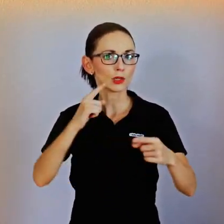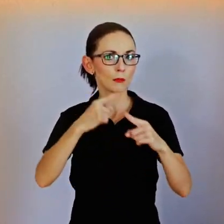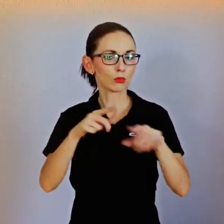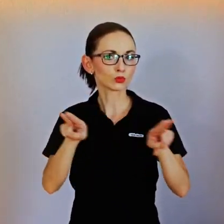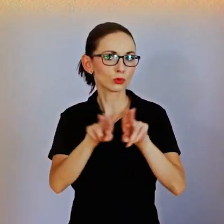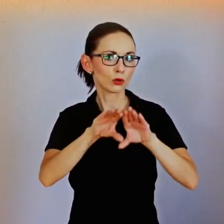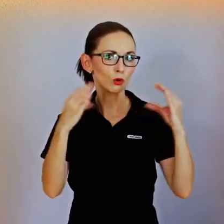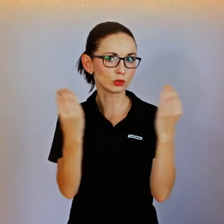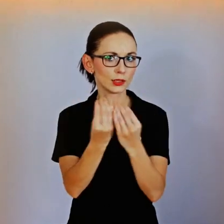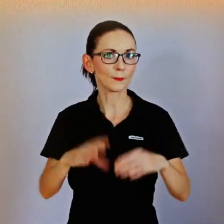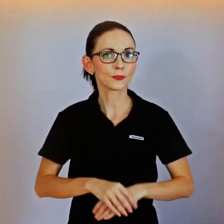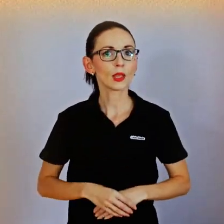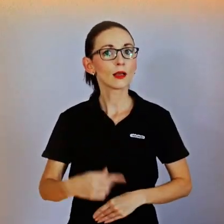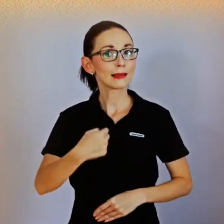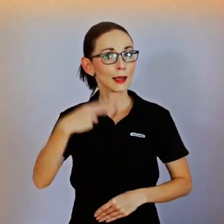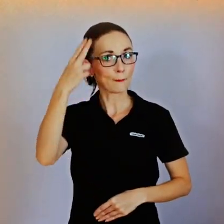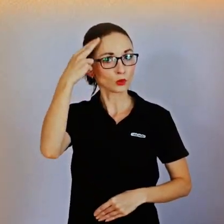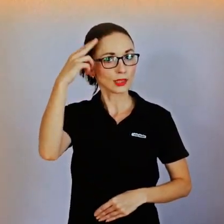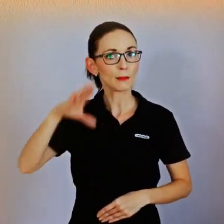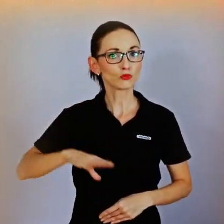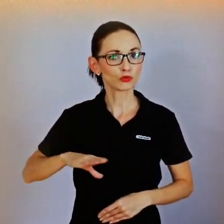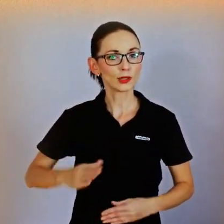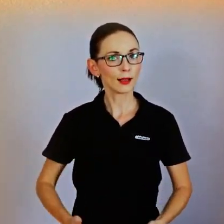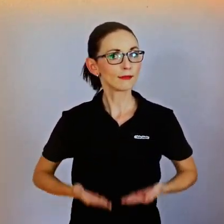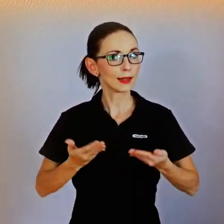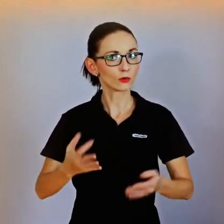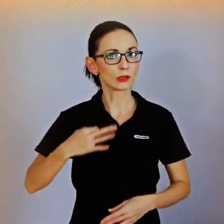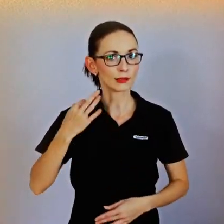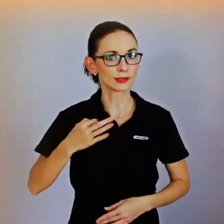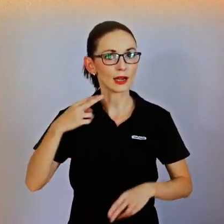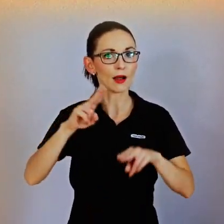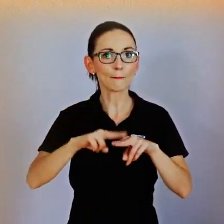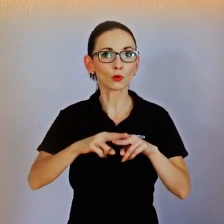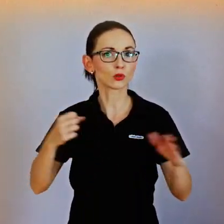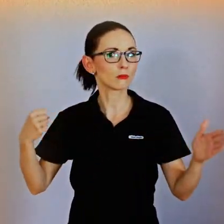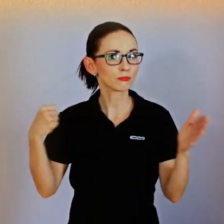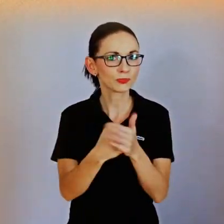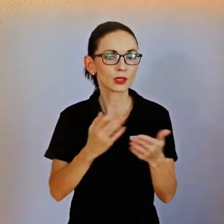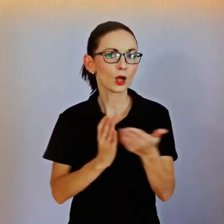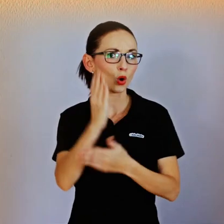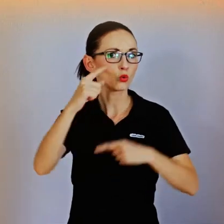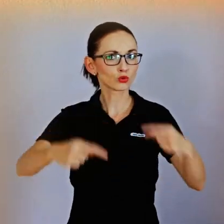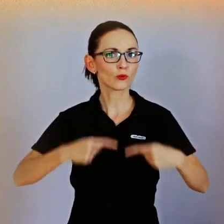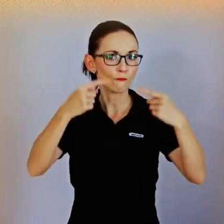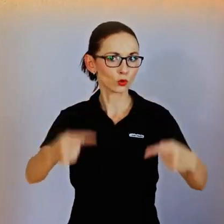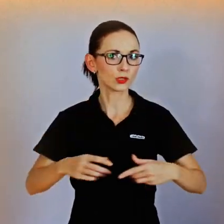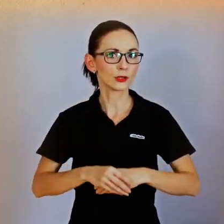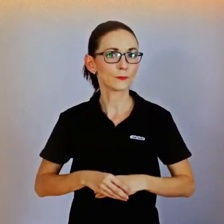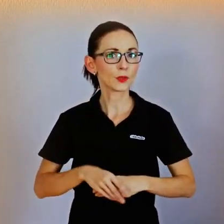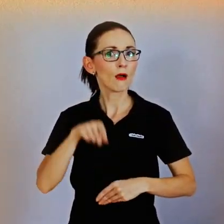kteří jsou jako s tělesným postižením na vozíku a mají vztah, mají třeba rodinu, mají děti.